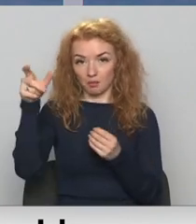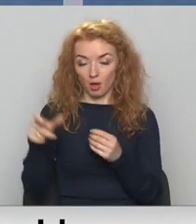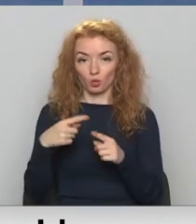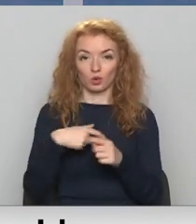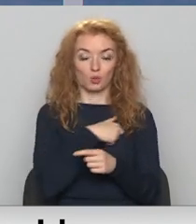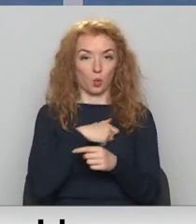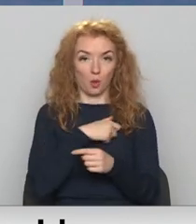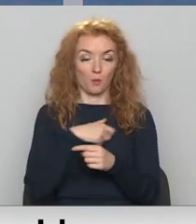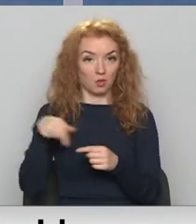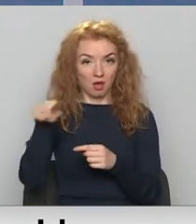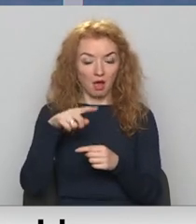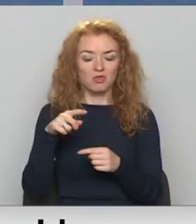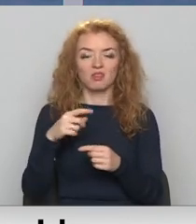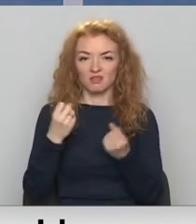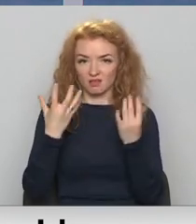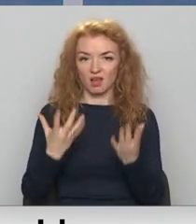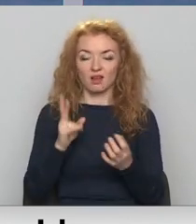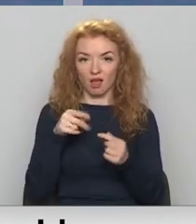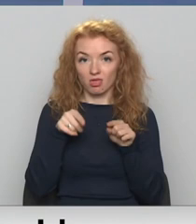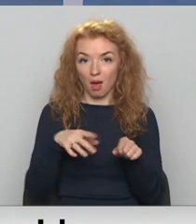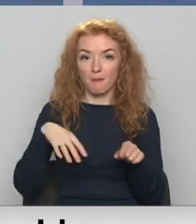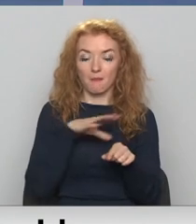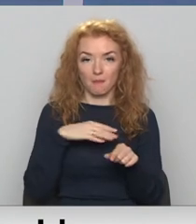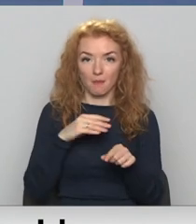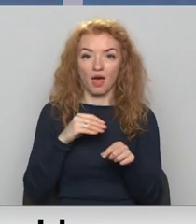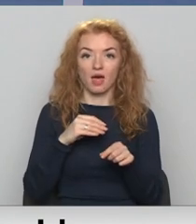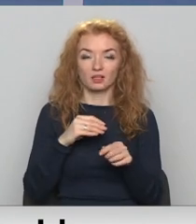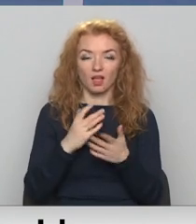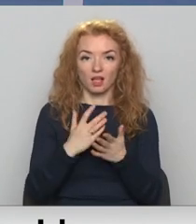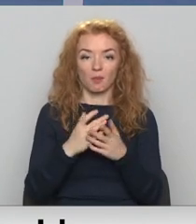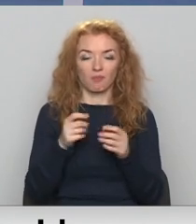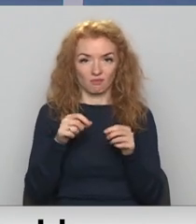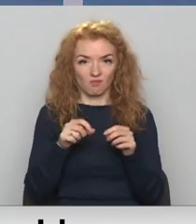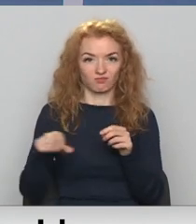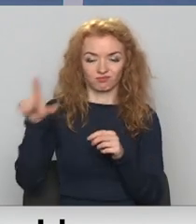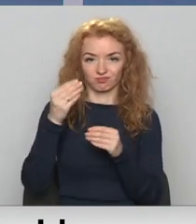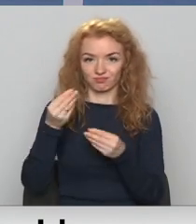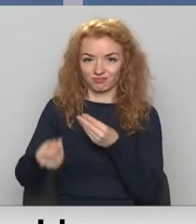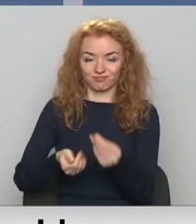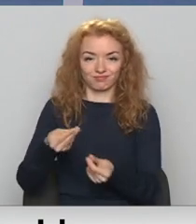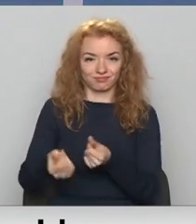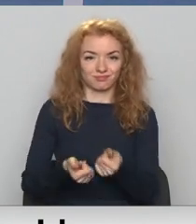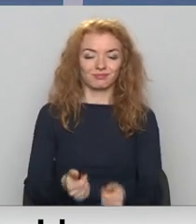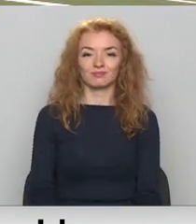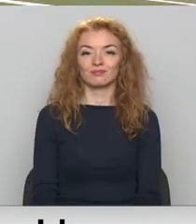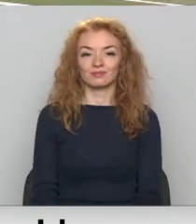deputātiem ir adusies pārliecība, ka tā mēs apzināti veikti sadārdzinājumi. Turpina Madara Līcīte.